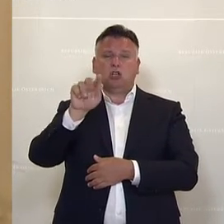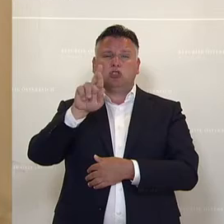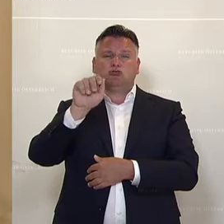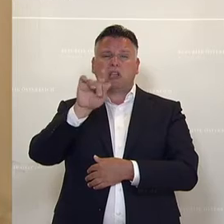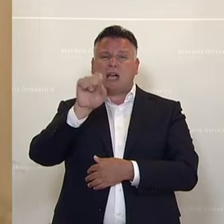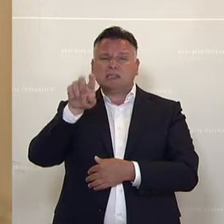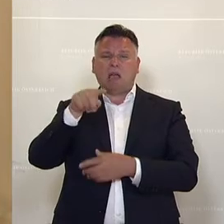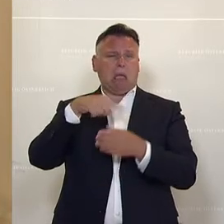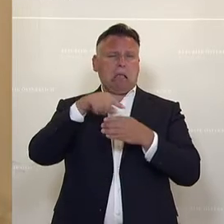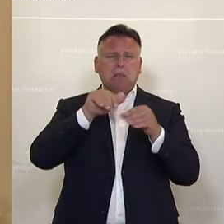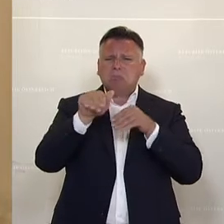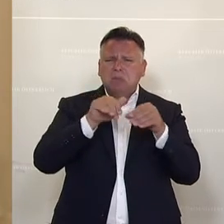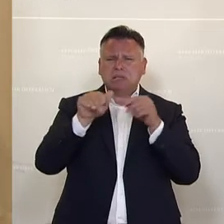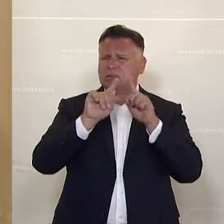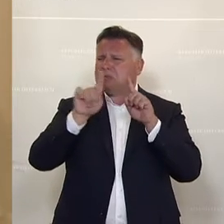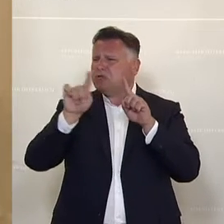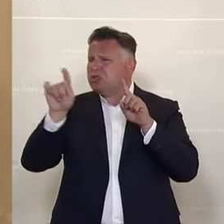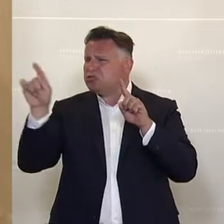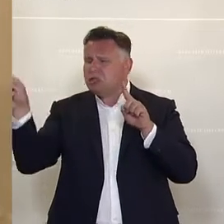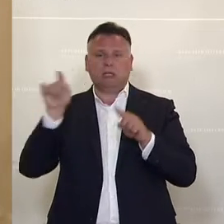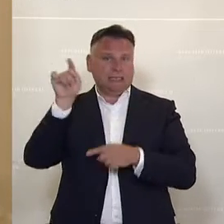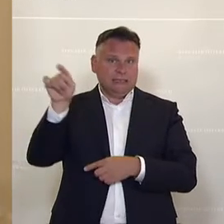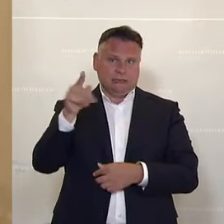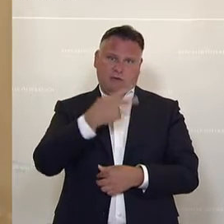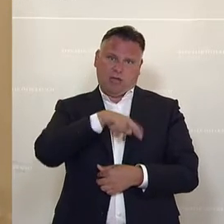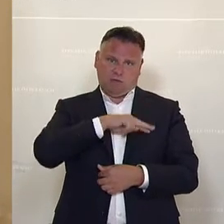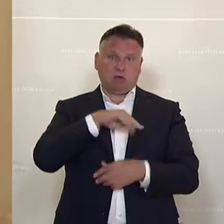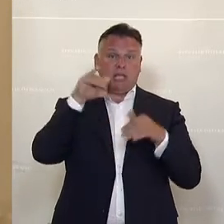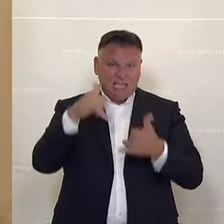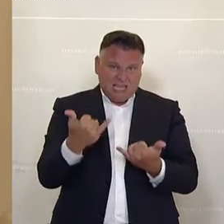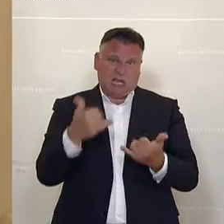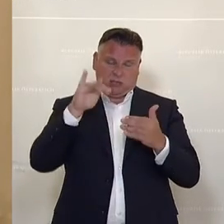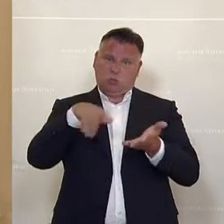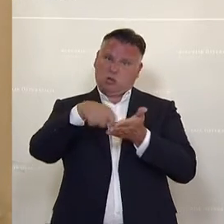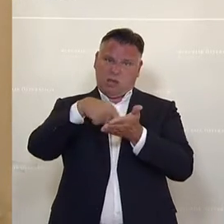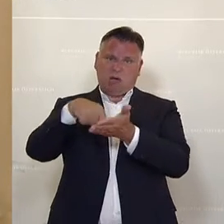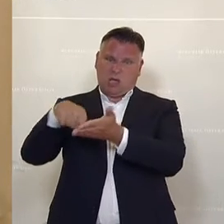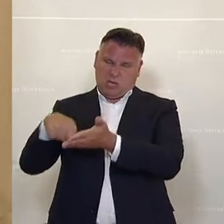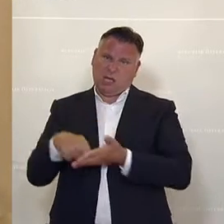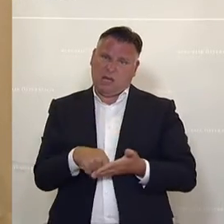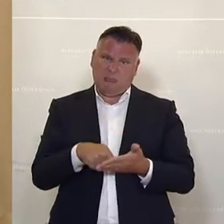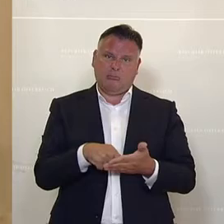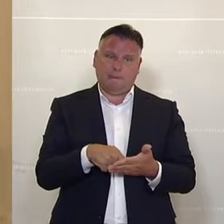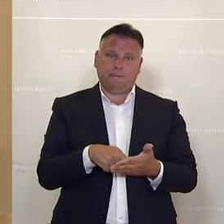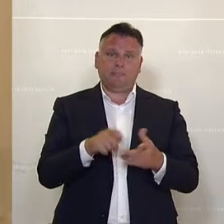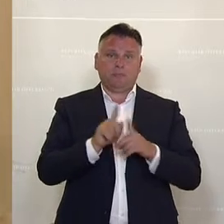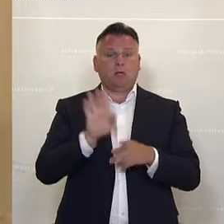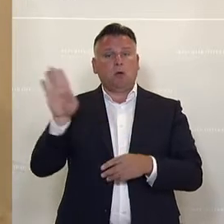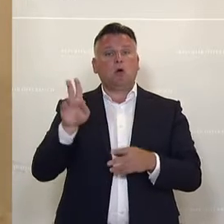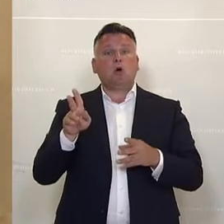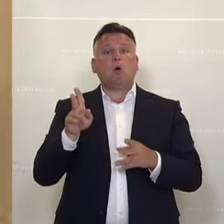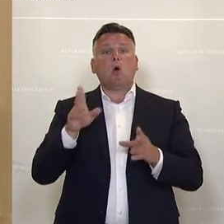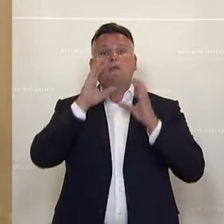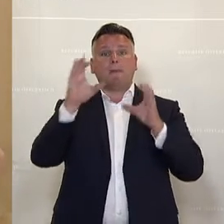ÖVP-Innenministern, die es zu verantworten haben, beseitigen. Und das unterscheidet uns auch von der Kurz-ÖVP. Wir